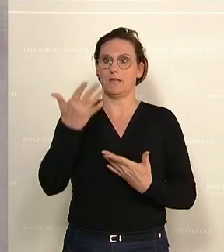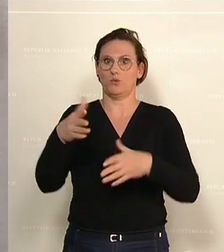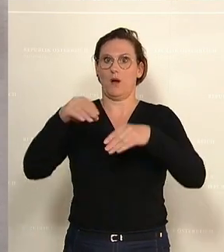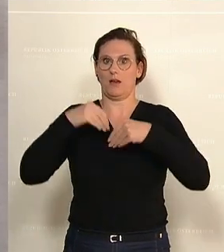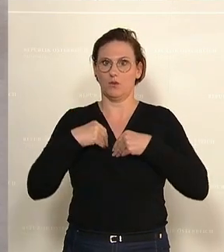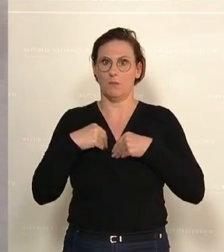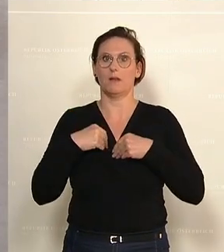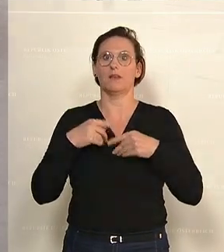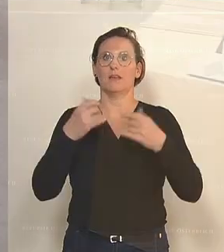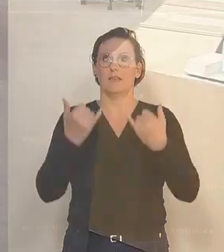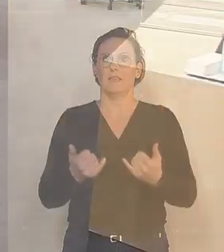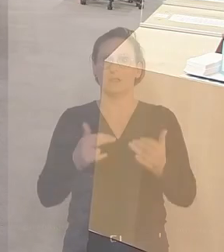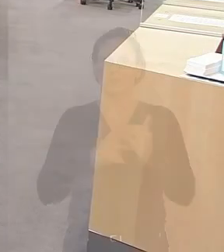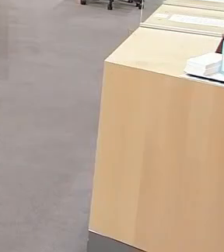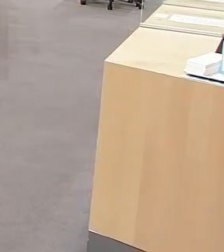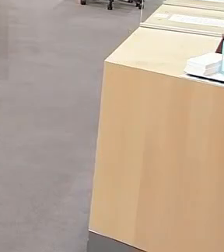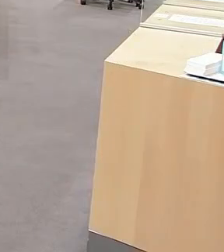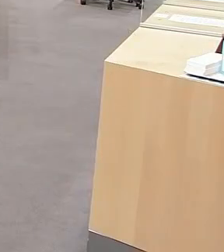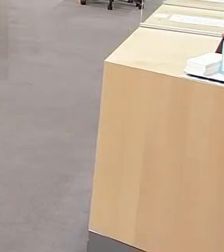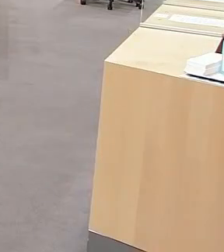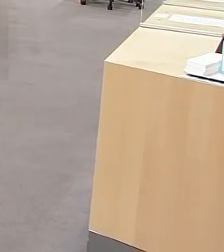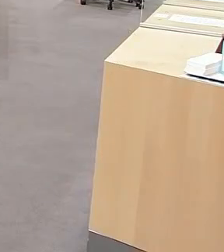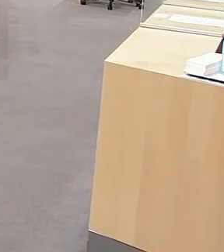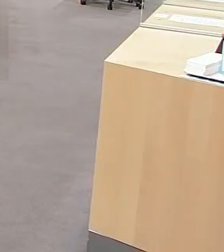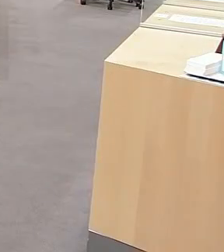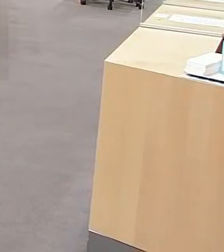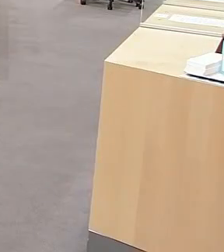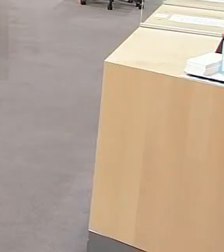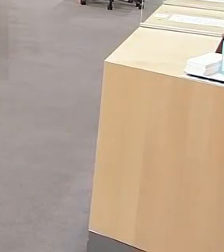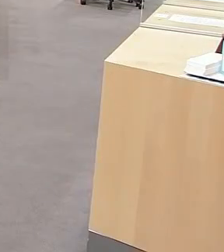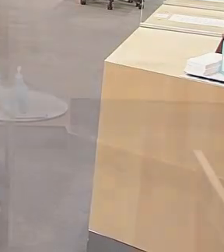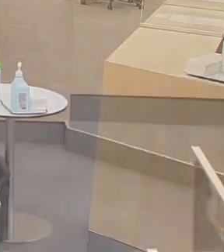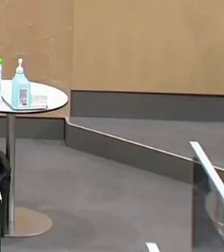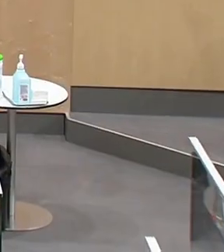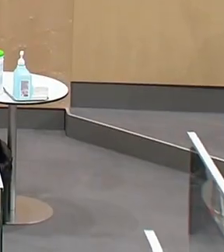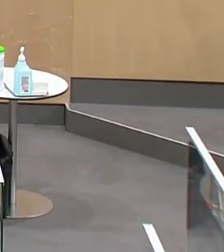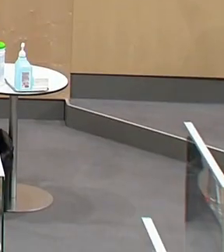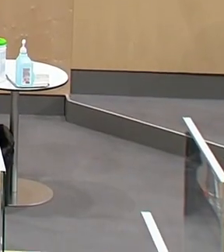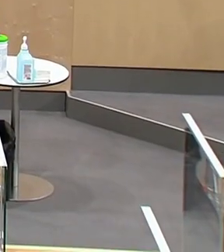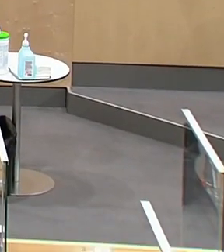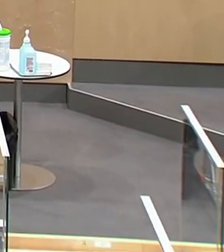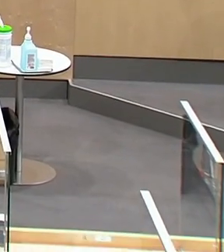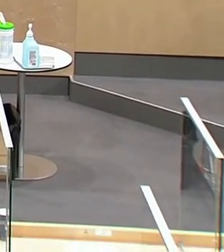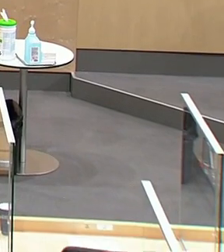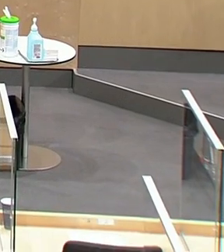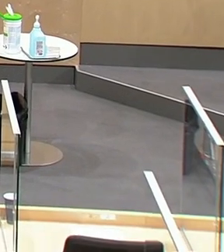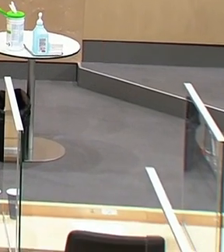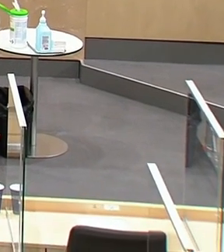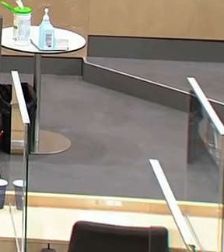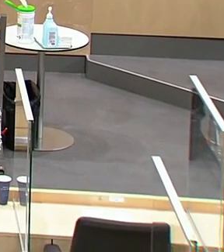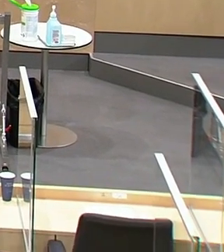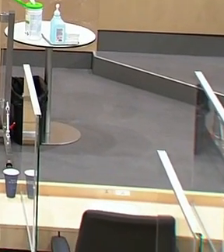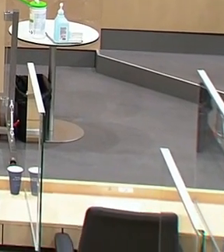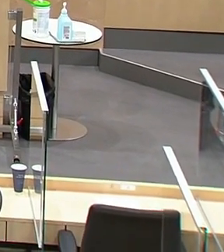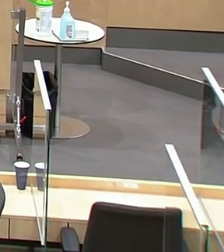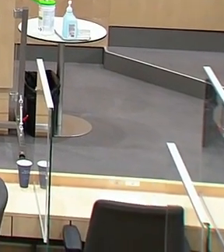angenommen. Schließlich kommen wir zur Abstimmung über die restlichen, noch nicht abgestimmten Teile des Gesetzentwurfs, samt Titel und Eingang in der